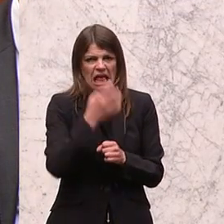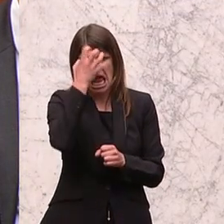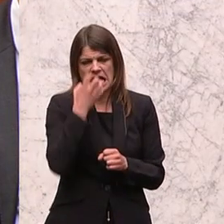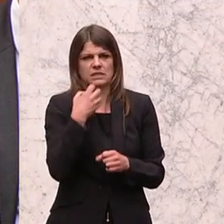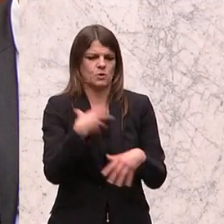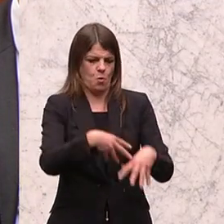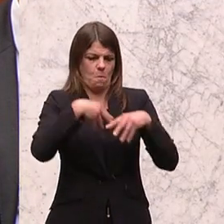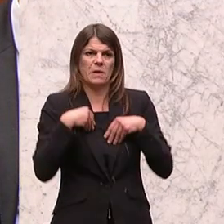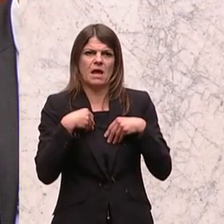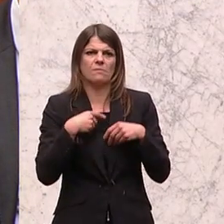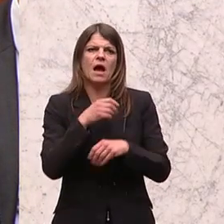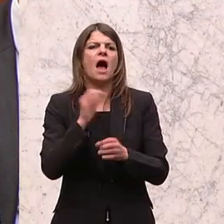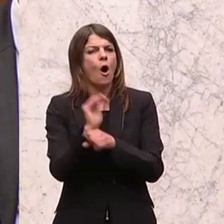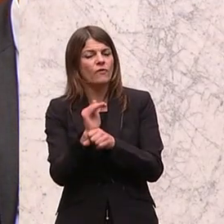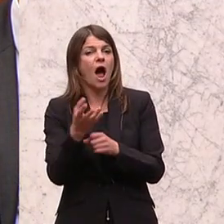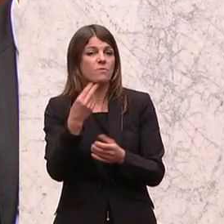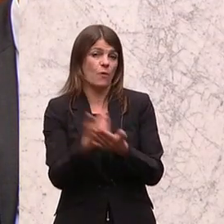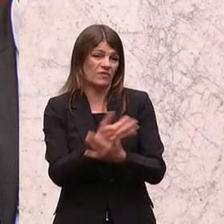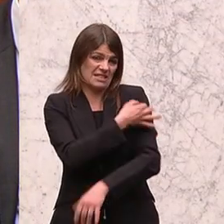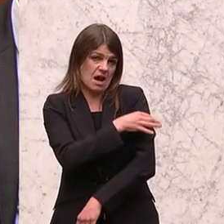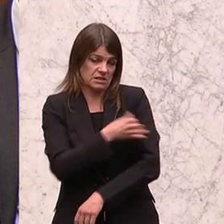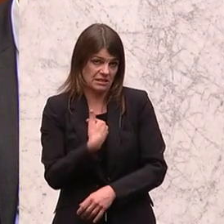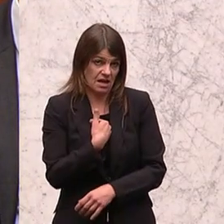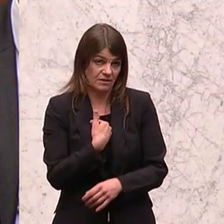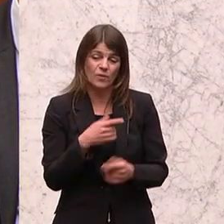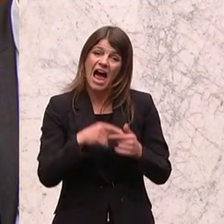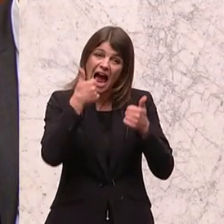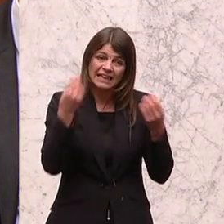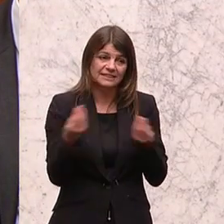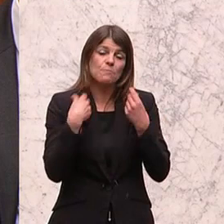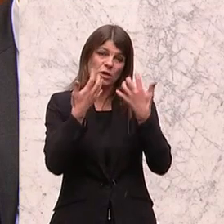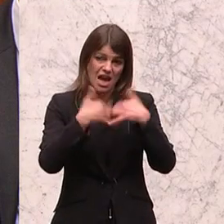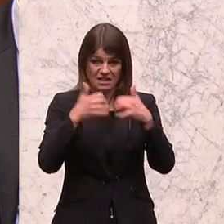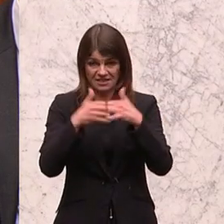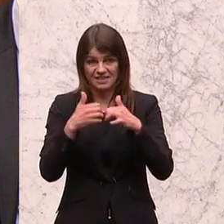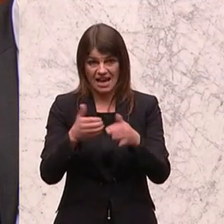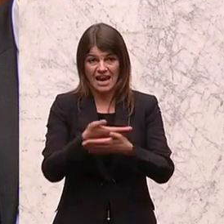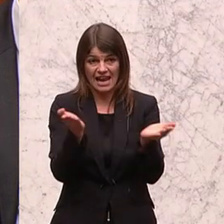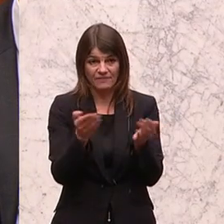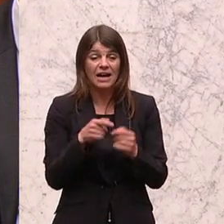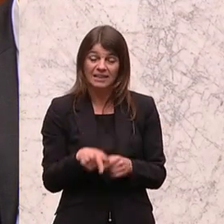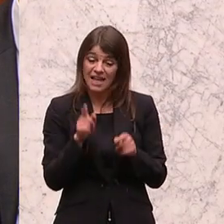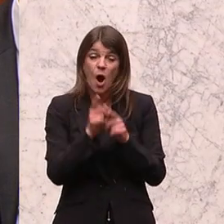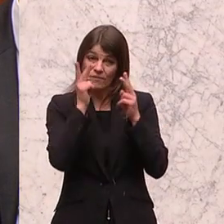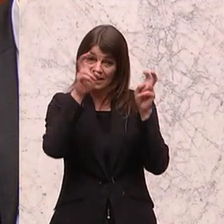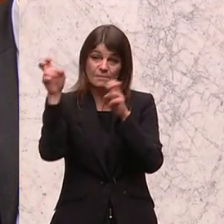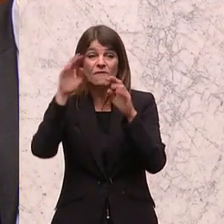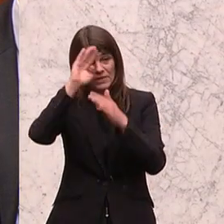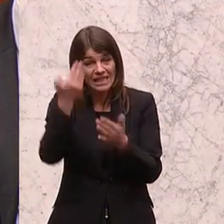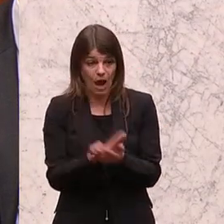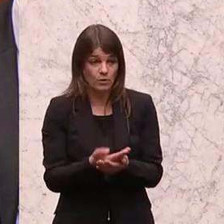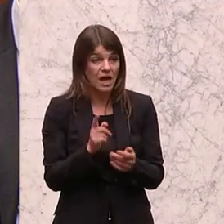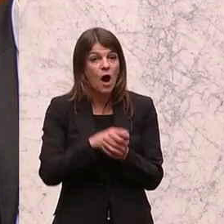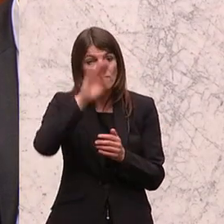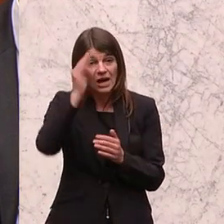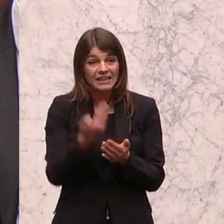die Funktion des Vizekanzlers auch nur anzudenken. Und eine Geschichte möchte ich Ihnen erzählen, weil es auch, glaube ich, um das Vertrauen geht, das Vertrauen auch